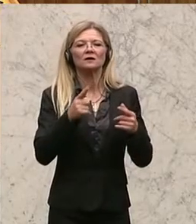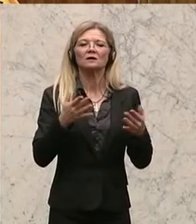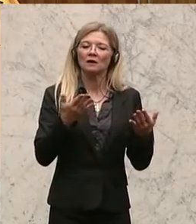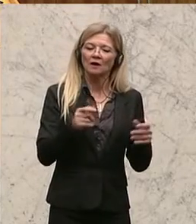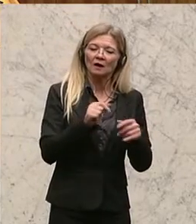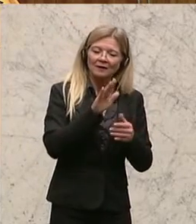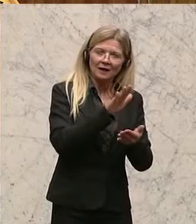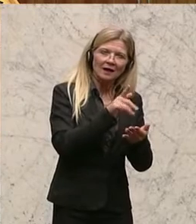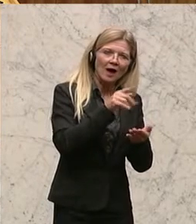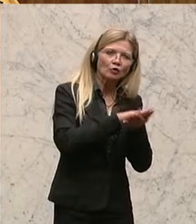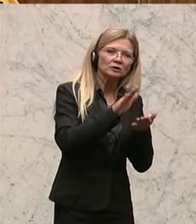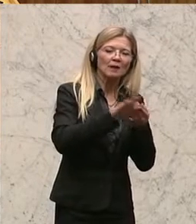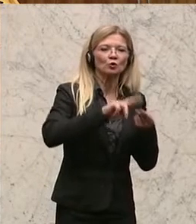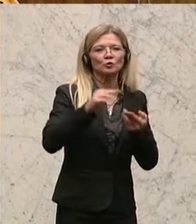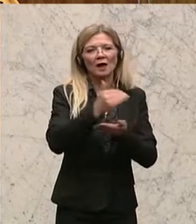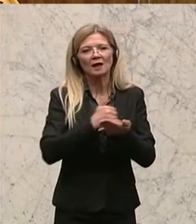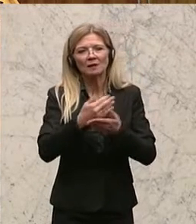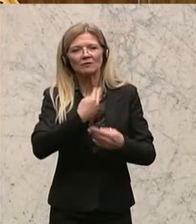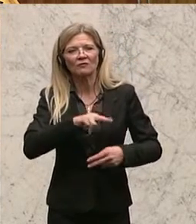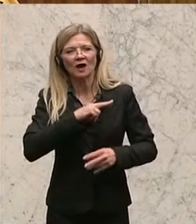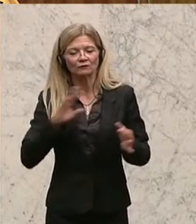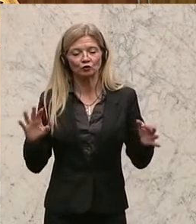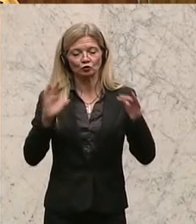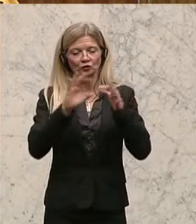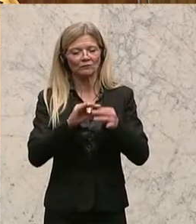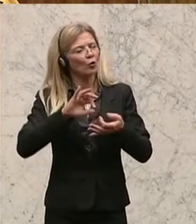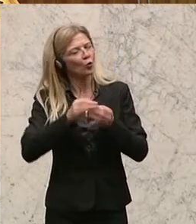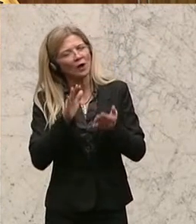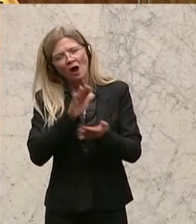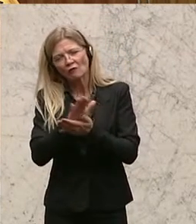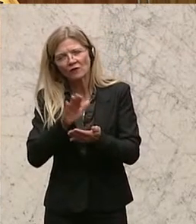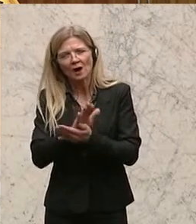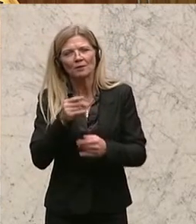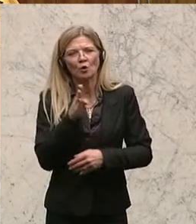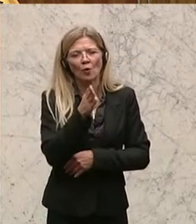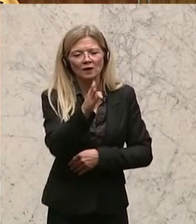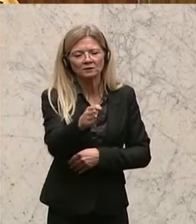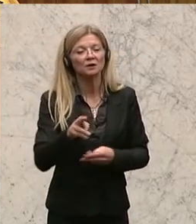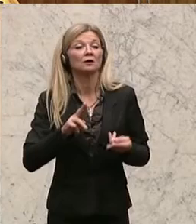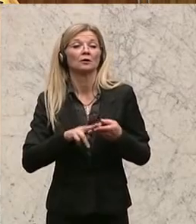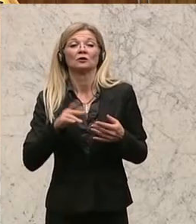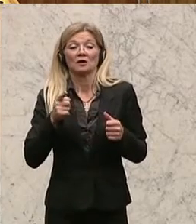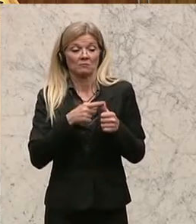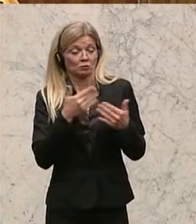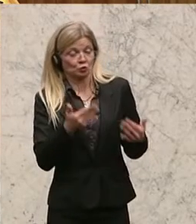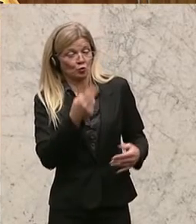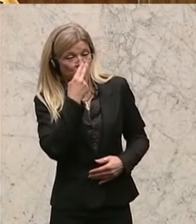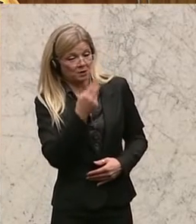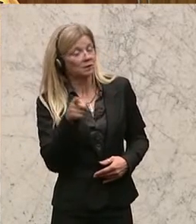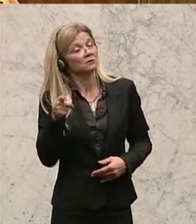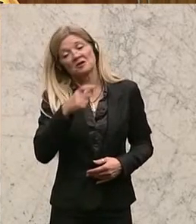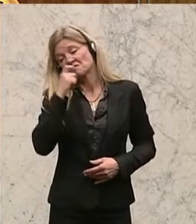Aufgabenorientierung eine Einführung, muss man sagen, der Herr Finanzminister ist auch hier wieder einmal grandios